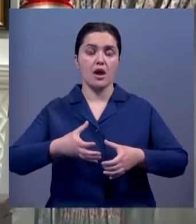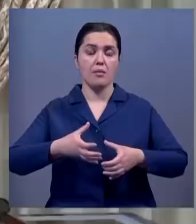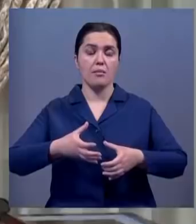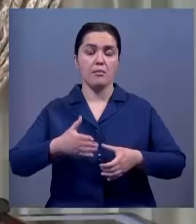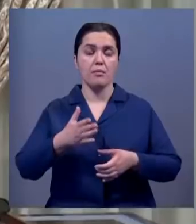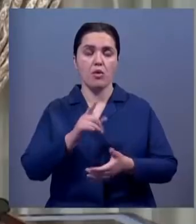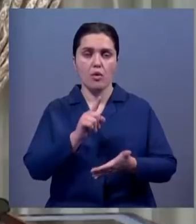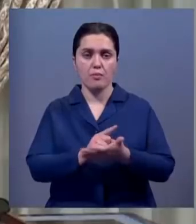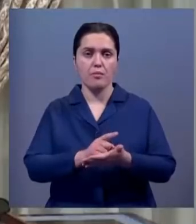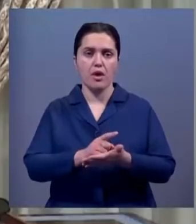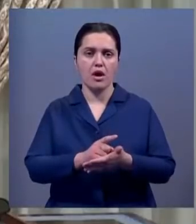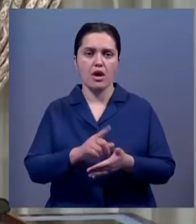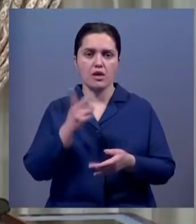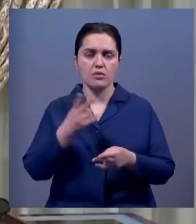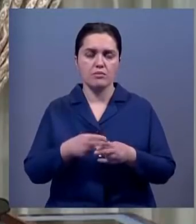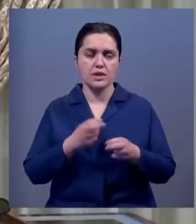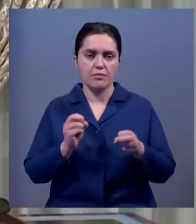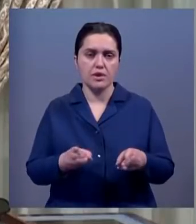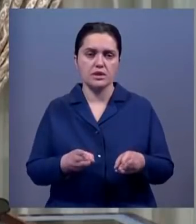пока все не будут в безопасности.